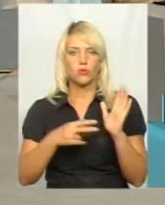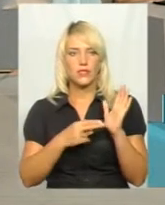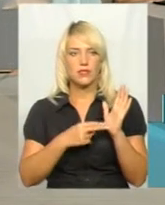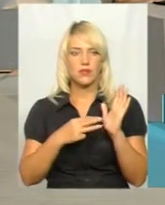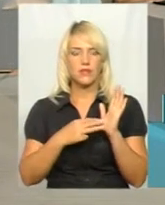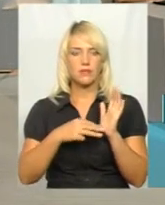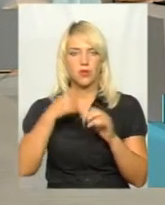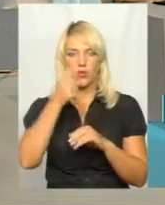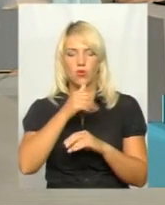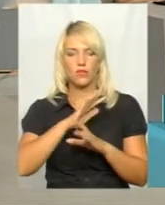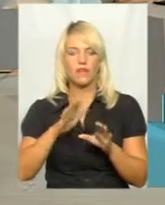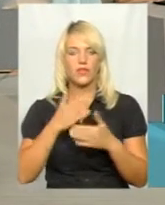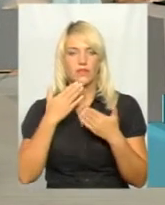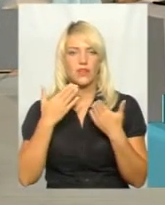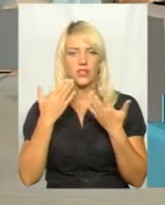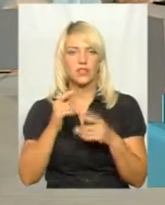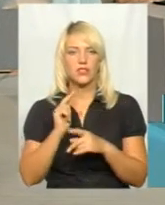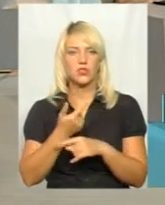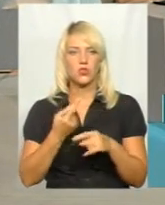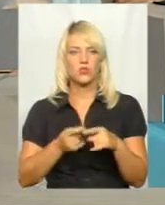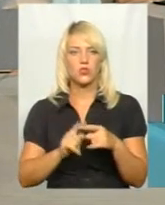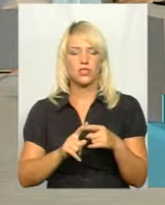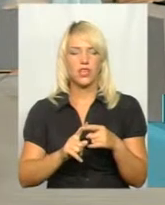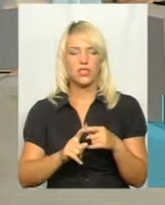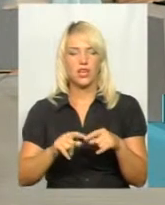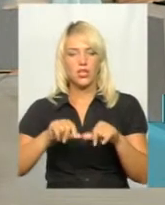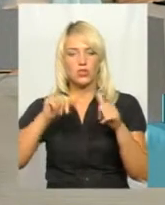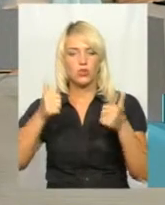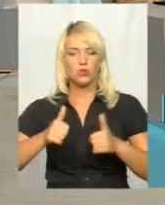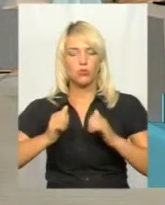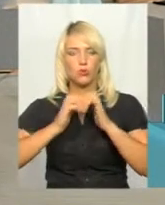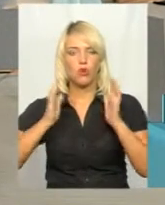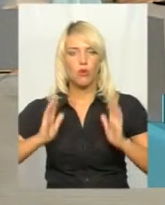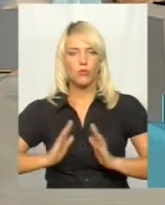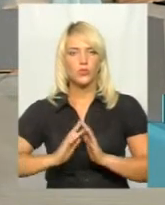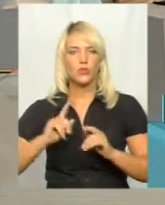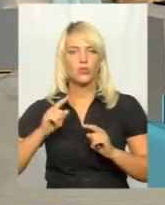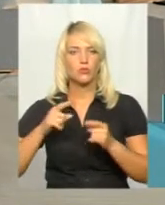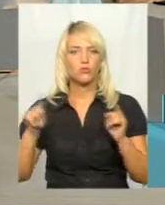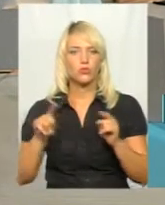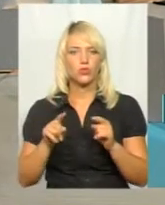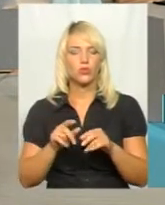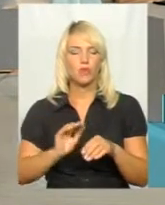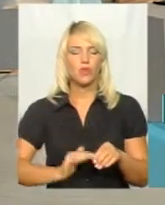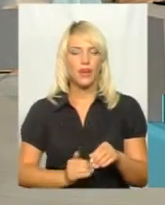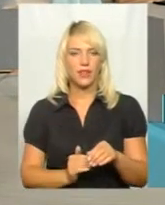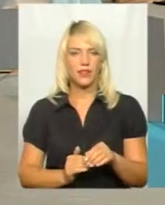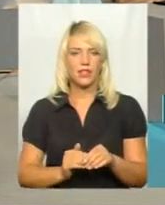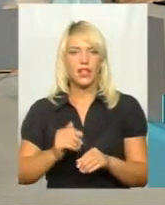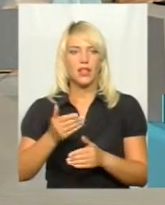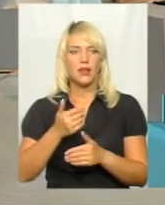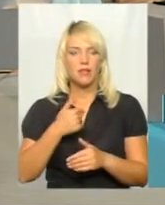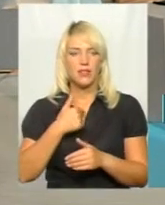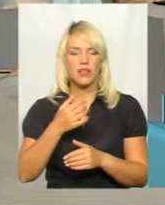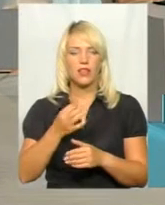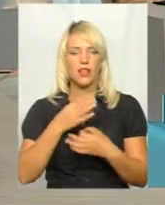-8 років не звертатися знову до цієї скульптурної композиції. Тим більше, що підрядник нам каже, що